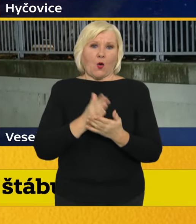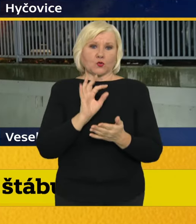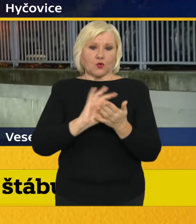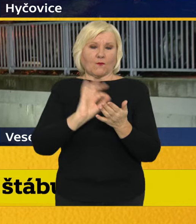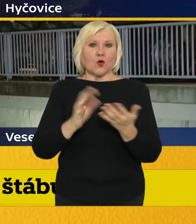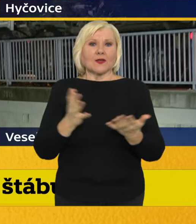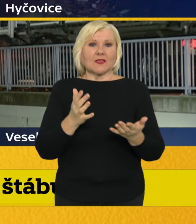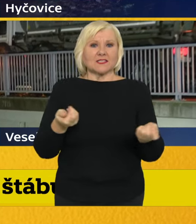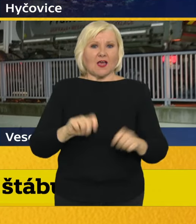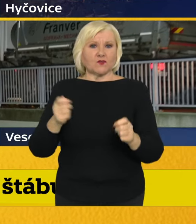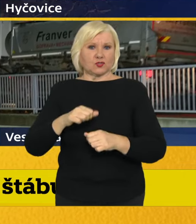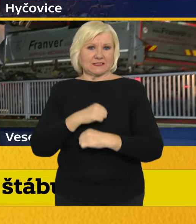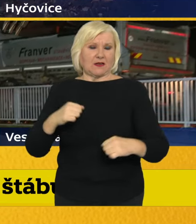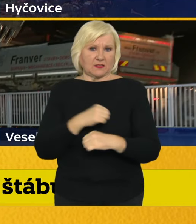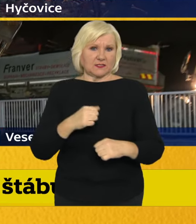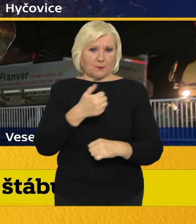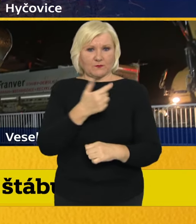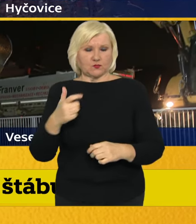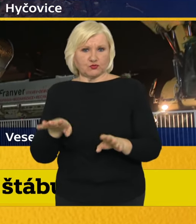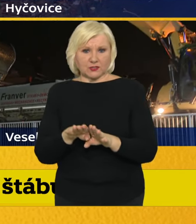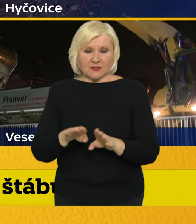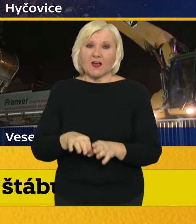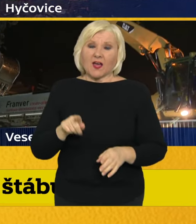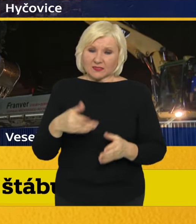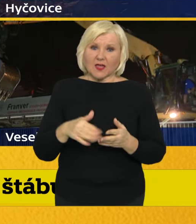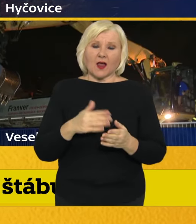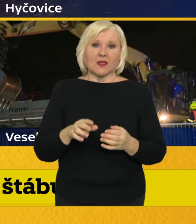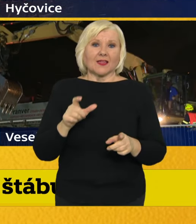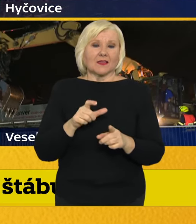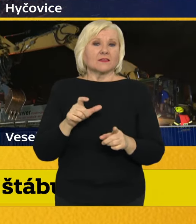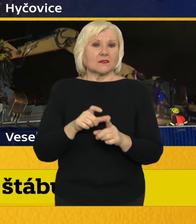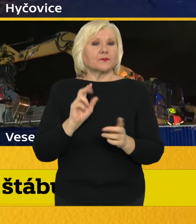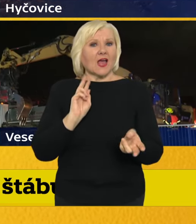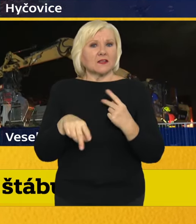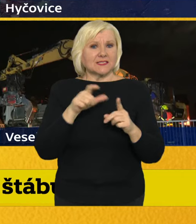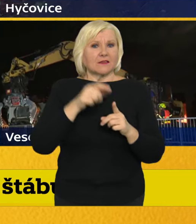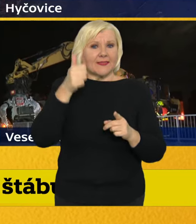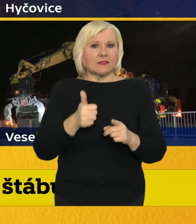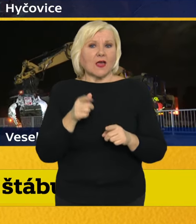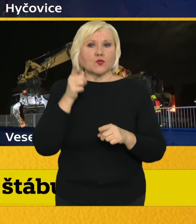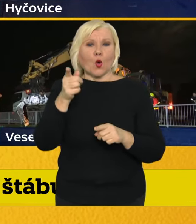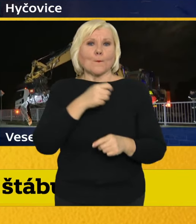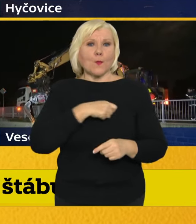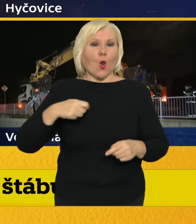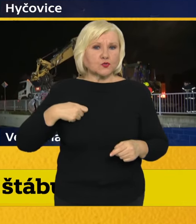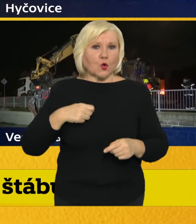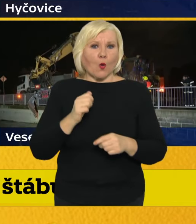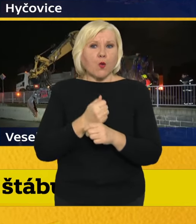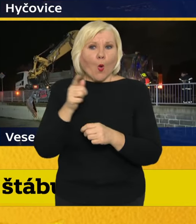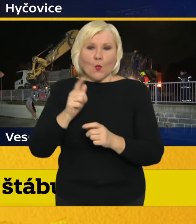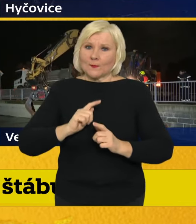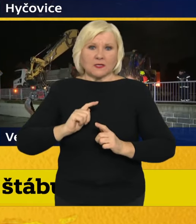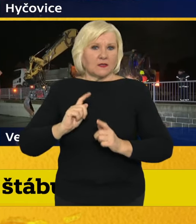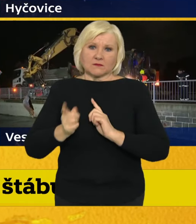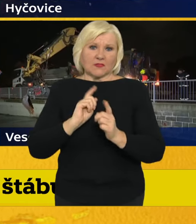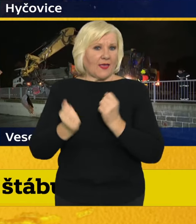silnicích první třídy. Pořád platí, že je neprůjezdná dálnice D1 směrem do Polska v oblasti Bohumína a prosíme v